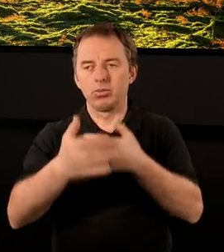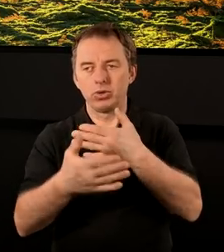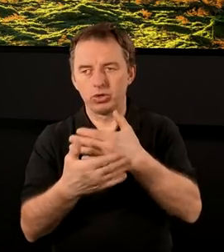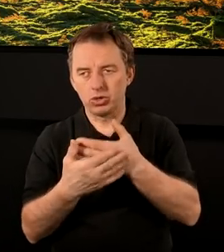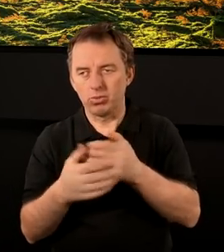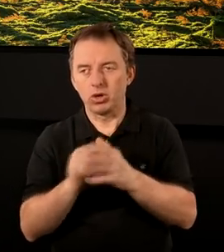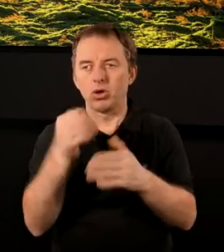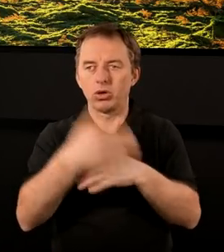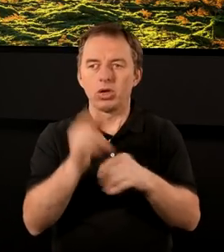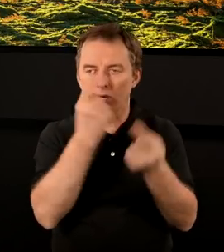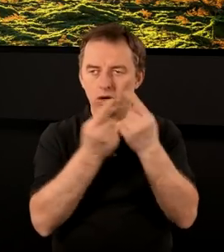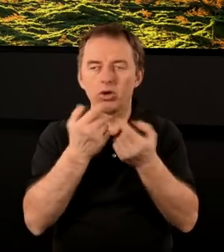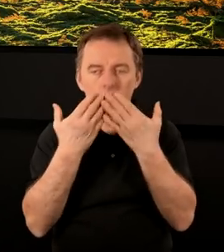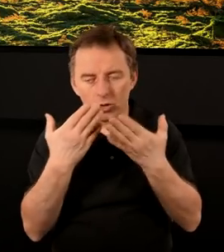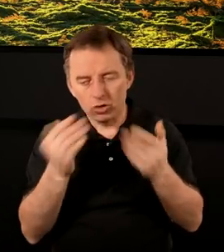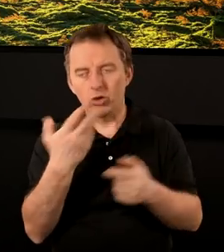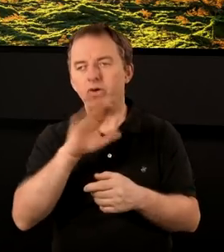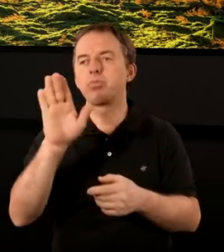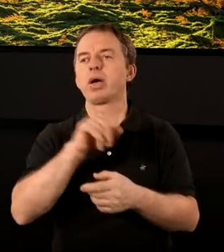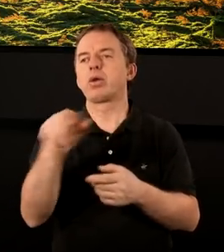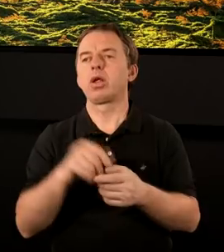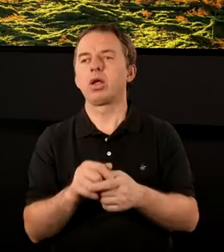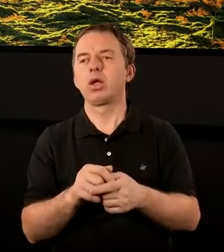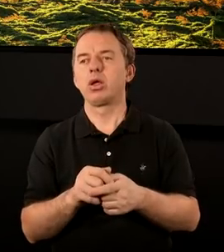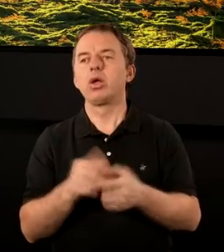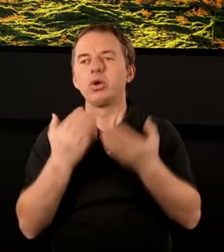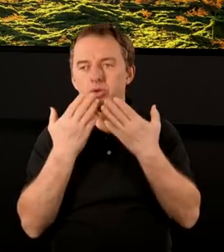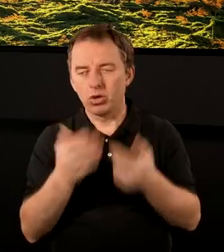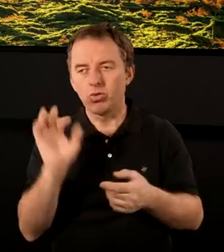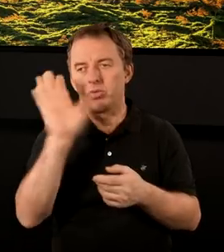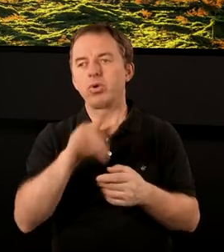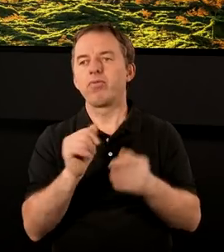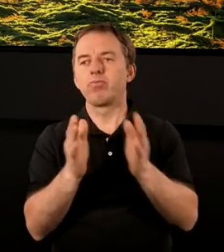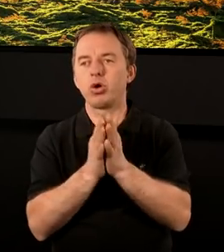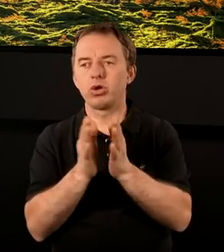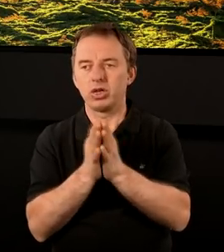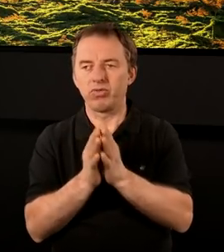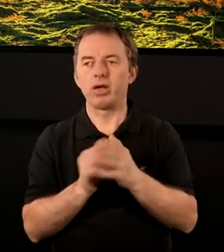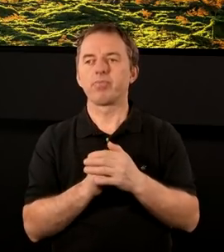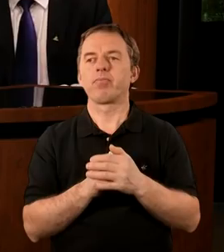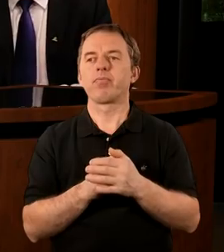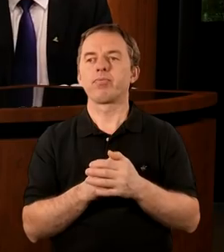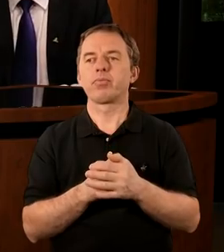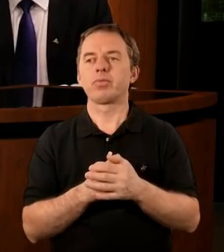Zbliżamy się do końca naszego rozważania. Chciałbym wam bardzo podziękować. Może podziękujmy też Panu Bogu w modlitwie.